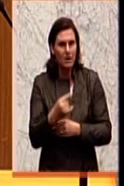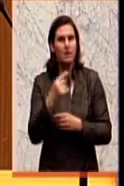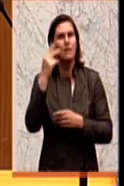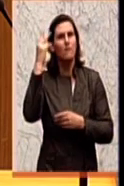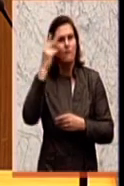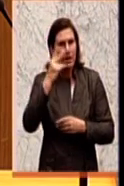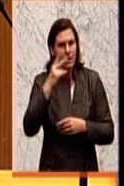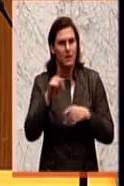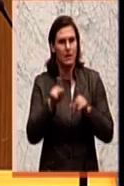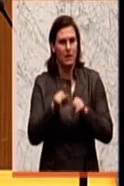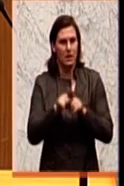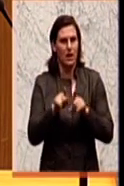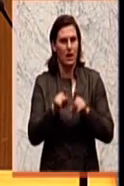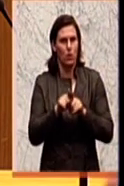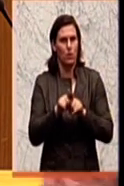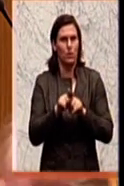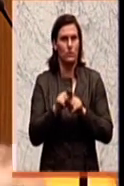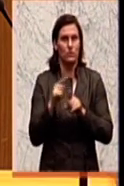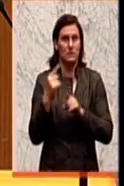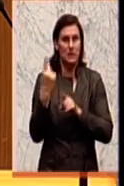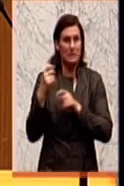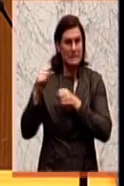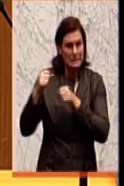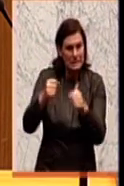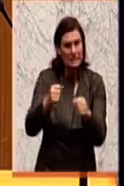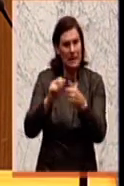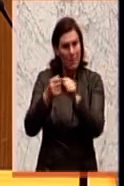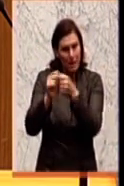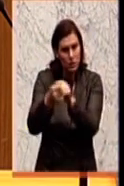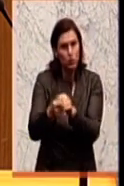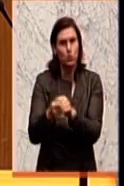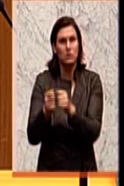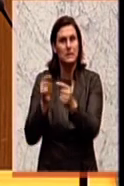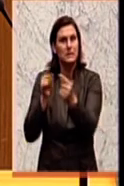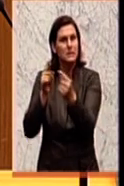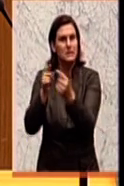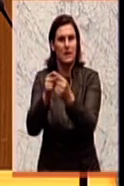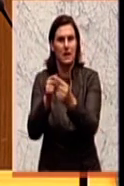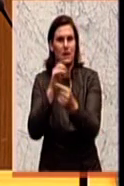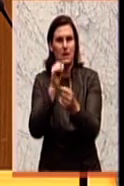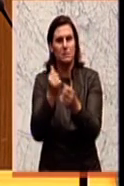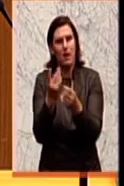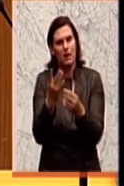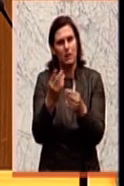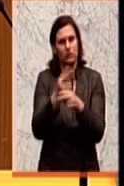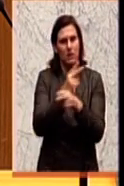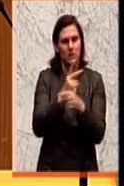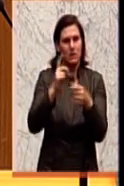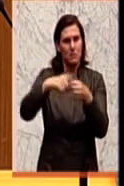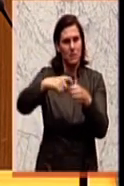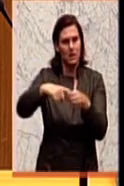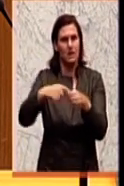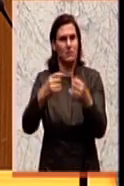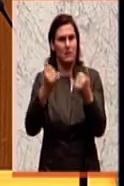auch die von ihr angestrebte Abänderung nicht dazu führen darf, dass manche Mitgliedstaaten nun die geltende EU